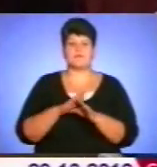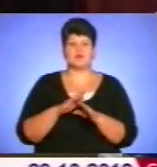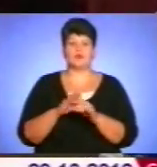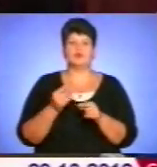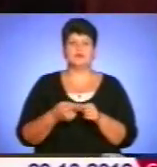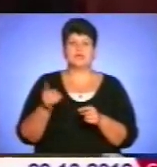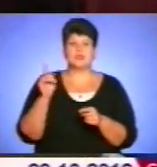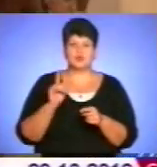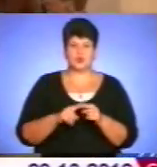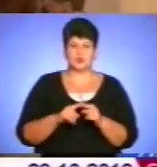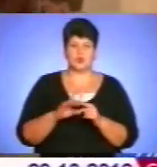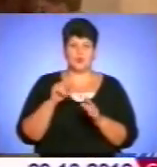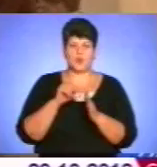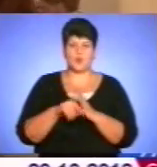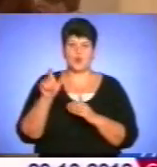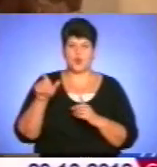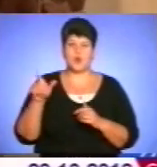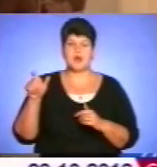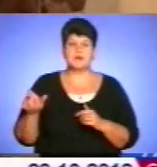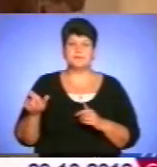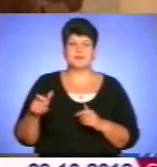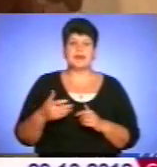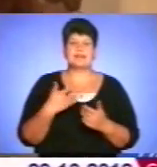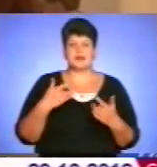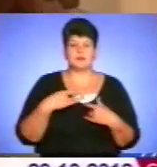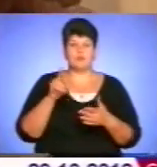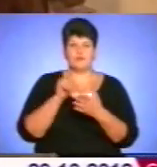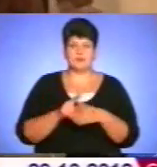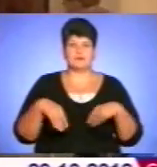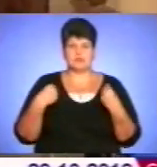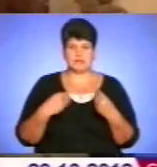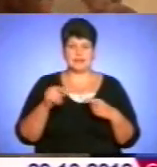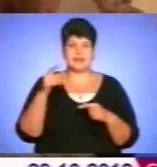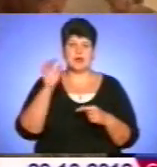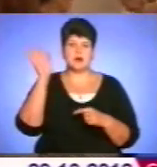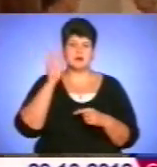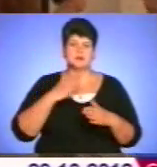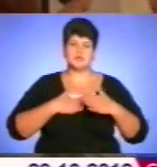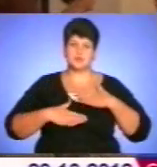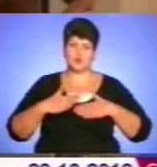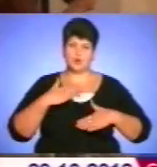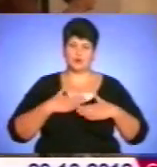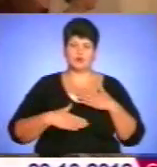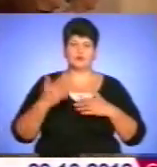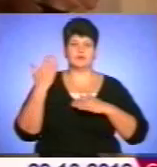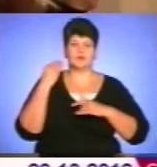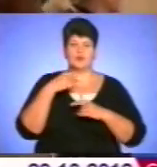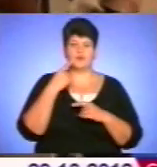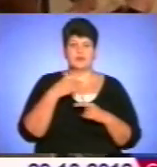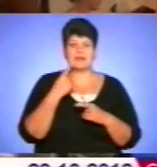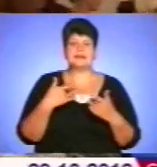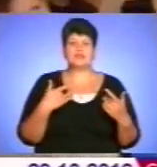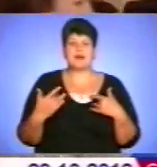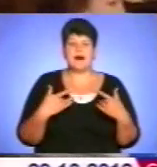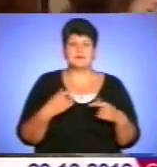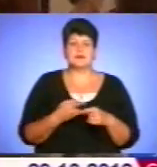цю роль. Театр має приносити на солоду це в першу чергу. Так, безперечно. Казав колись Станіславський, що театр –